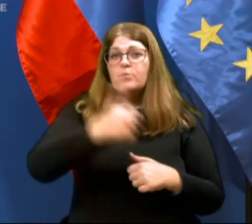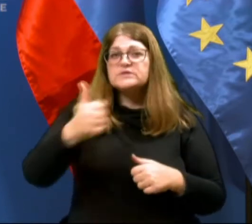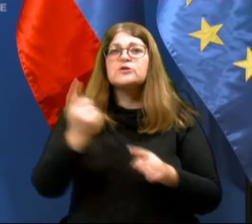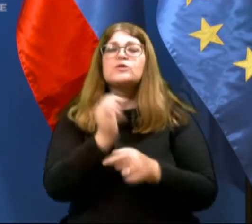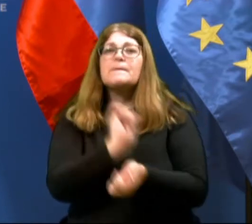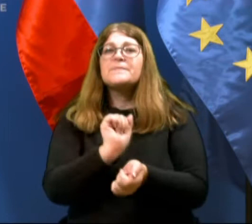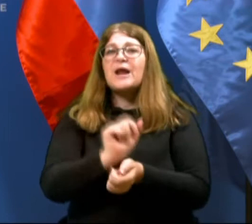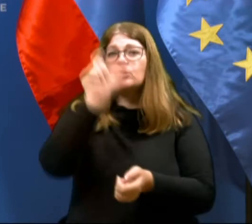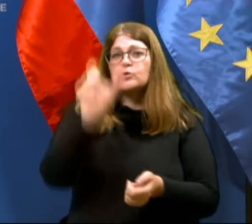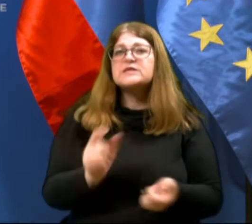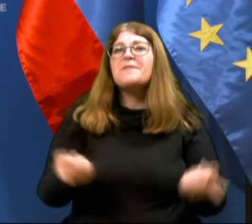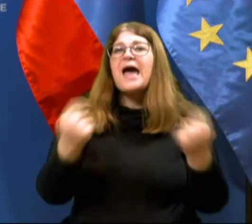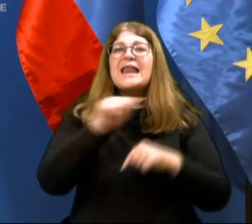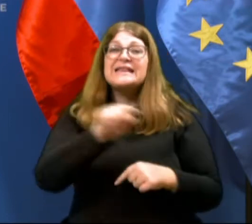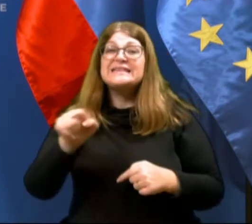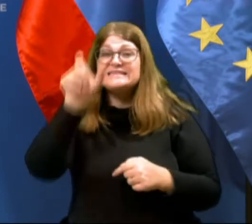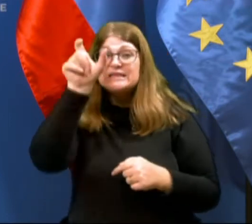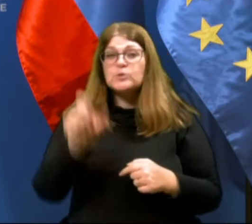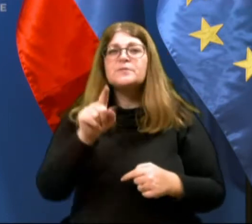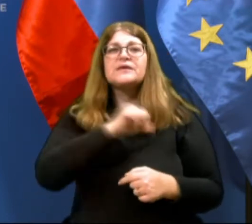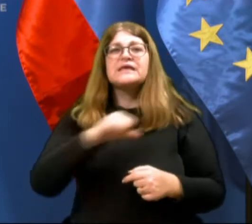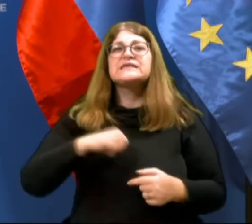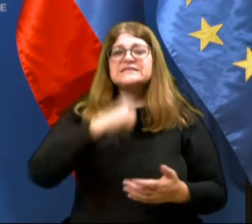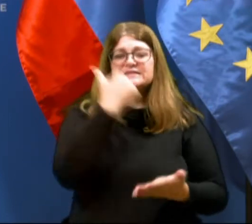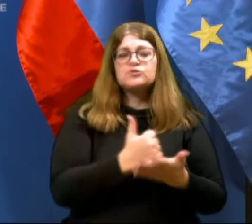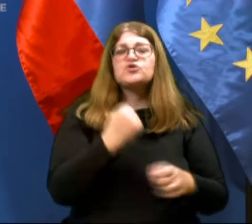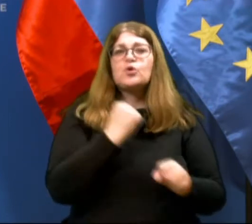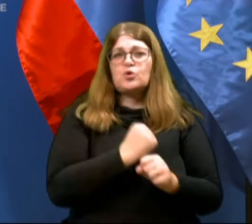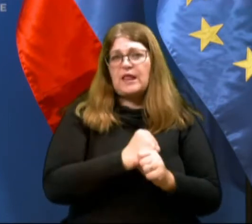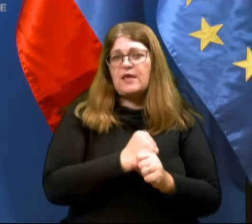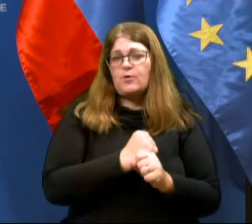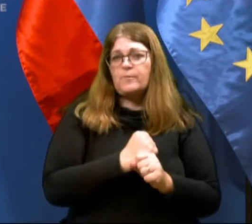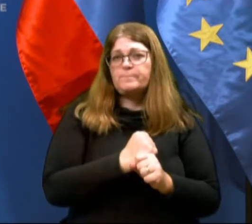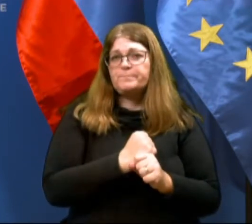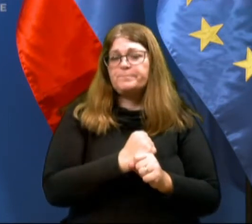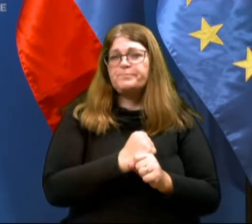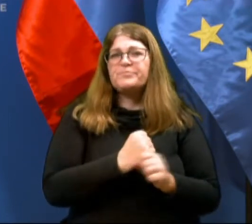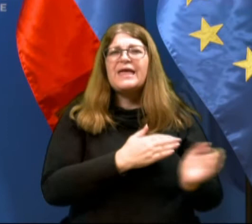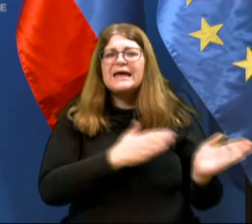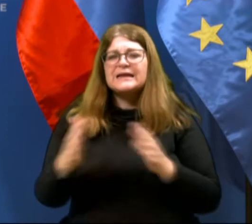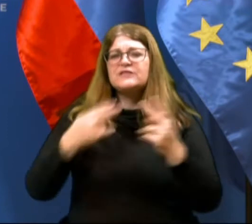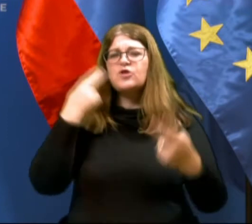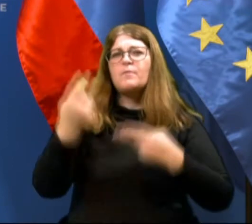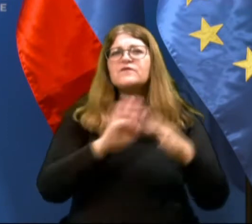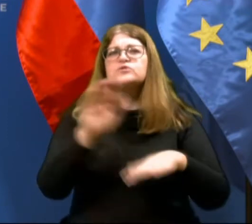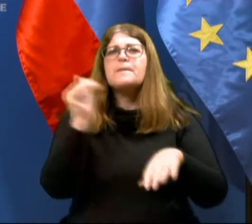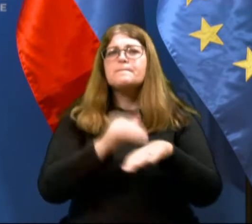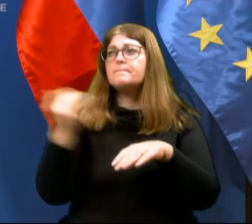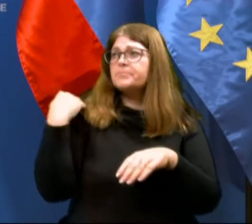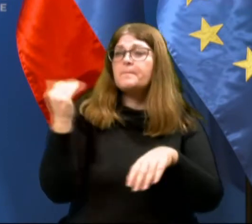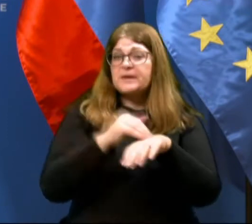pravnih oseb ali pa tistih oseb, ki samostojno upravljajo dejavnost. Redno preverjamo vse prijave